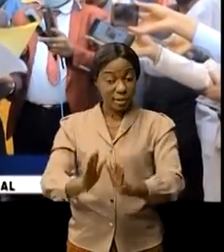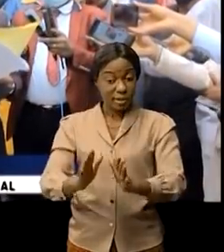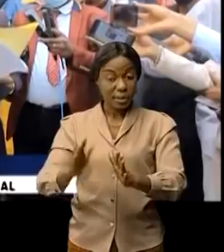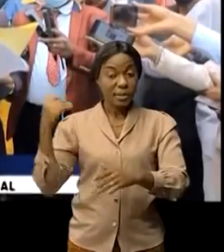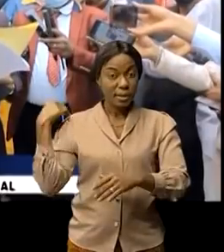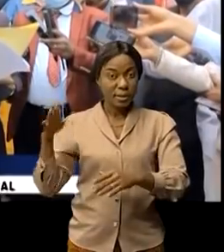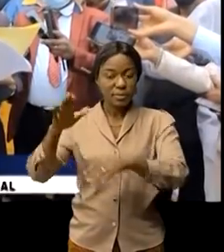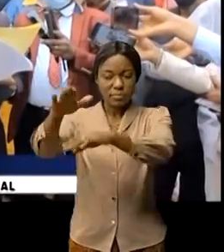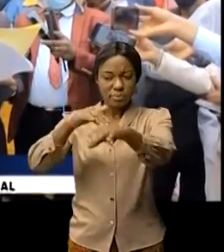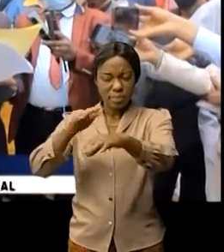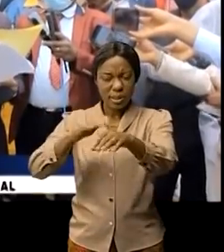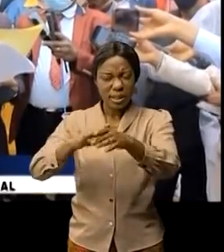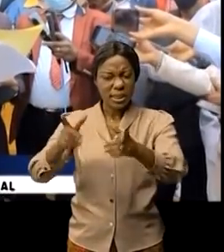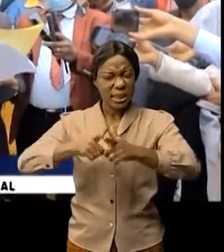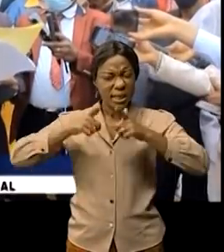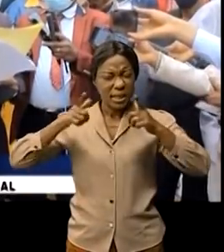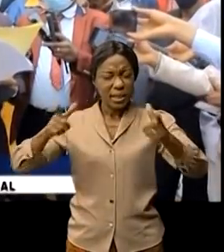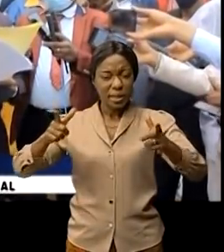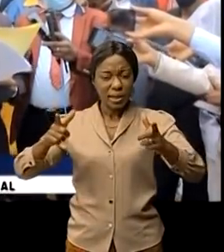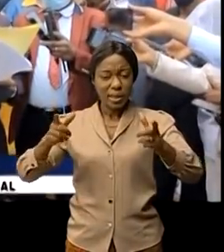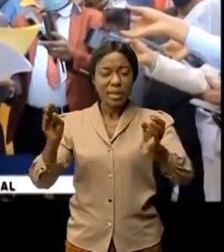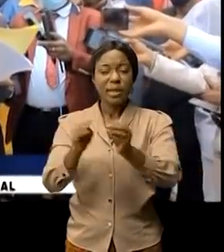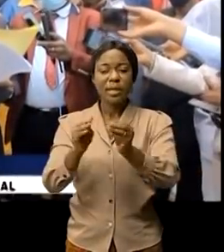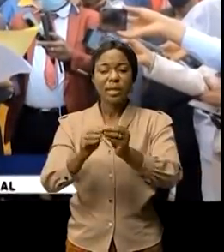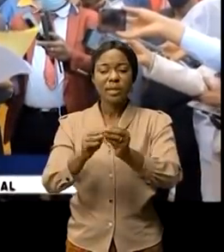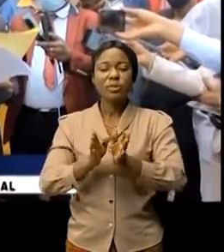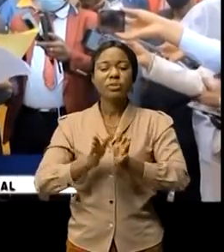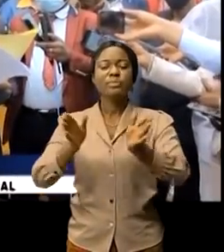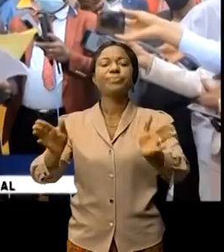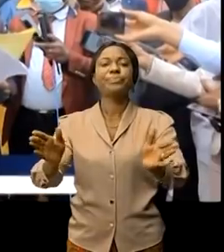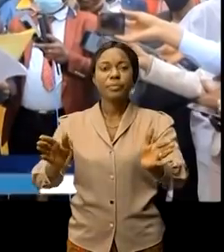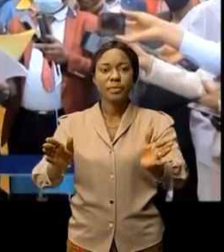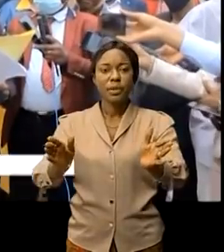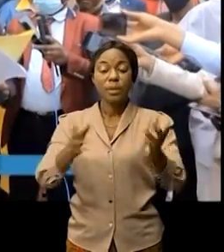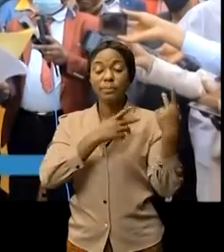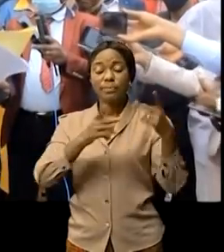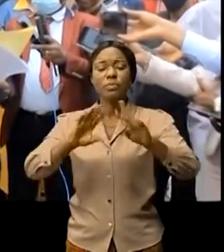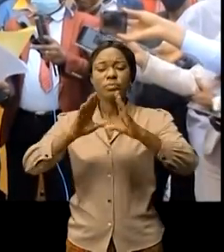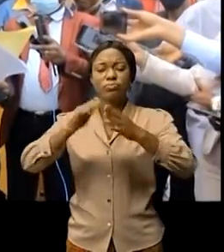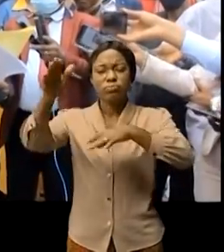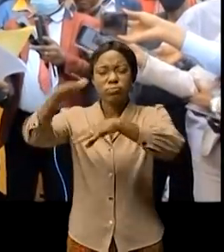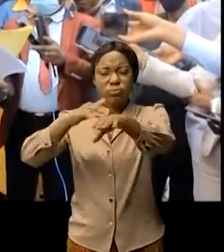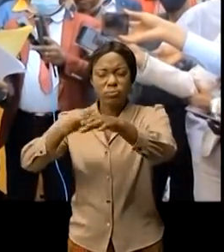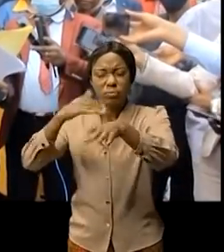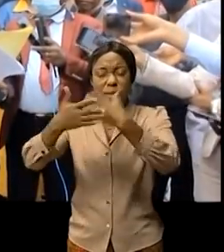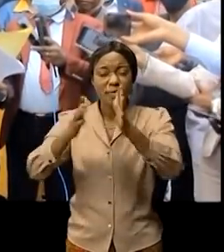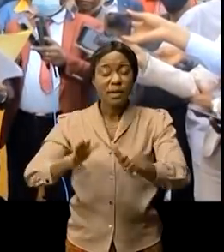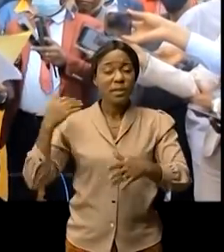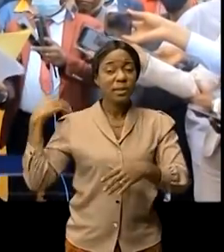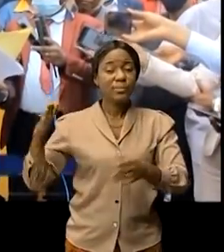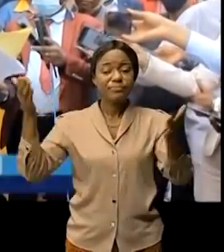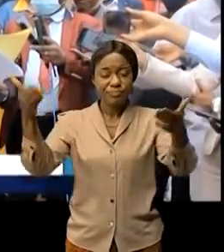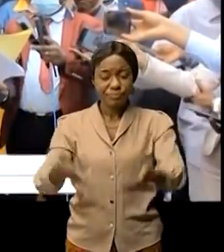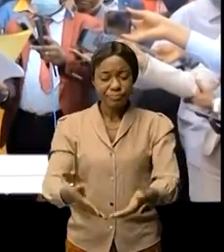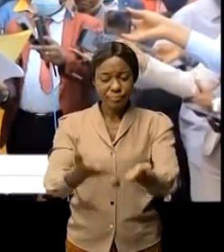convoqué une grande assemblée générale sur la place Borgota au cours de laquelle tous les agents et fonctionnaires de l'État présents